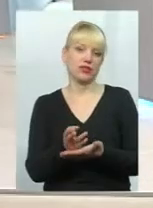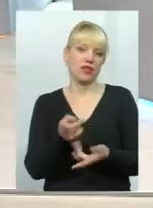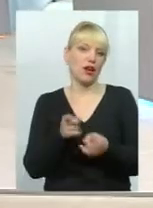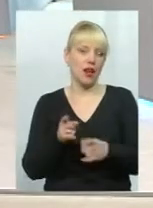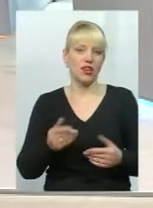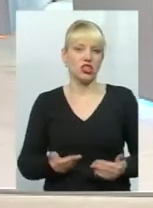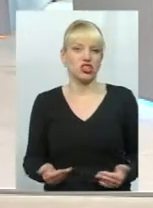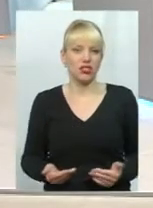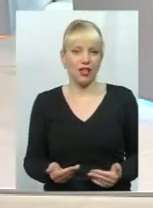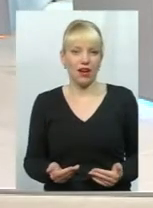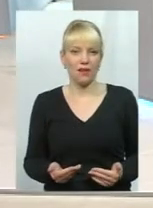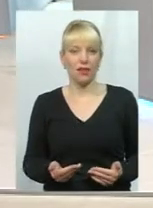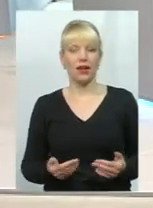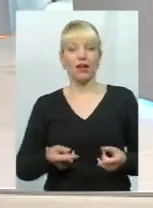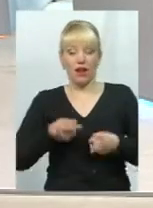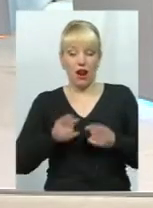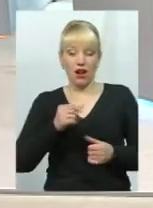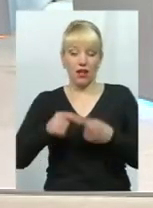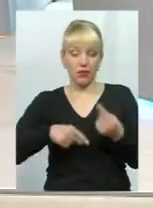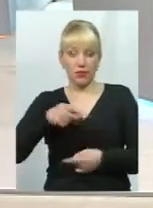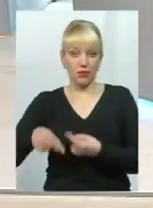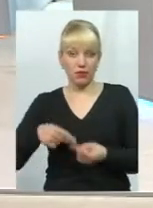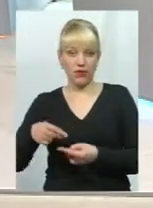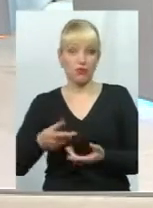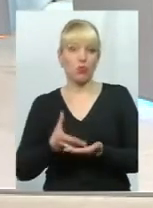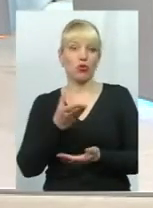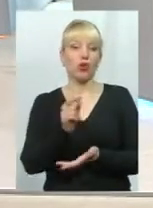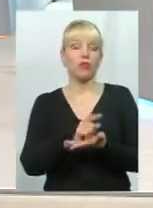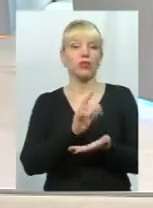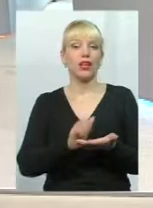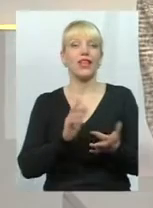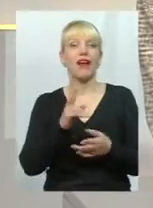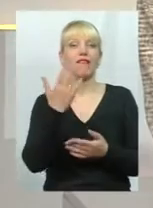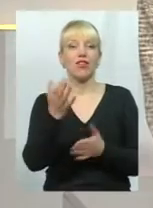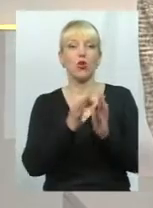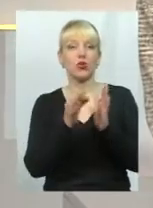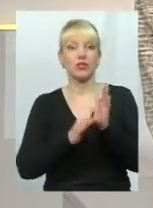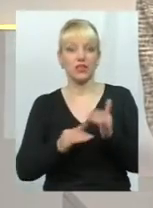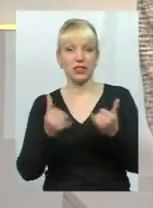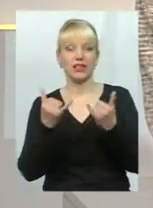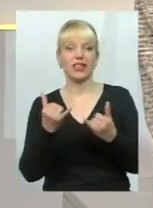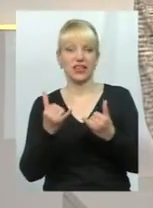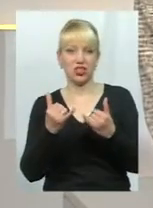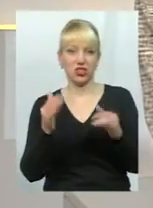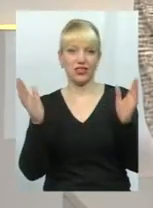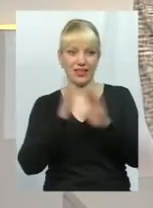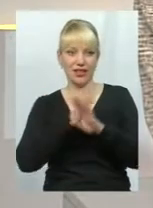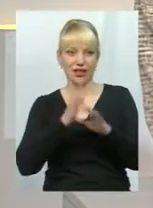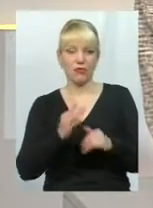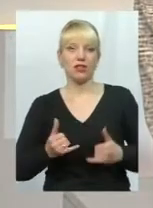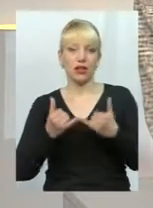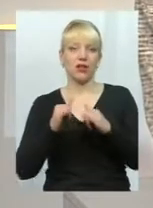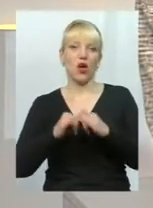життя реальних підприємців, платників податків. Як Ви оцінюєте нинішній клімат для